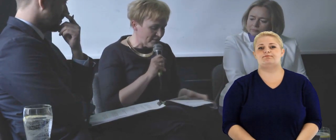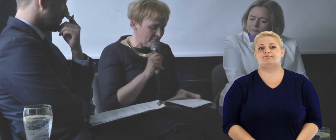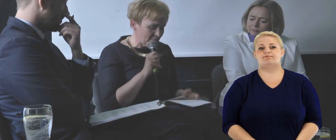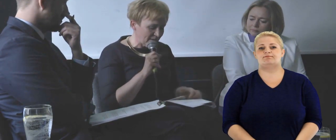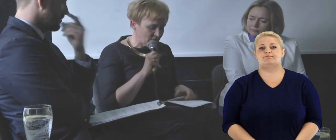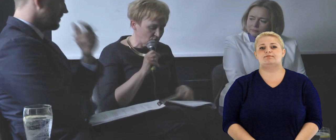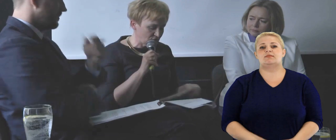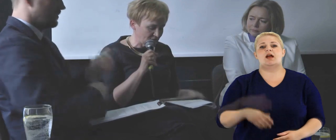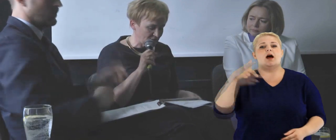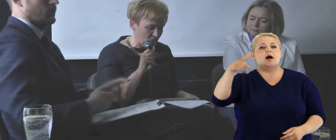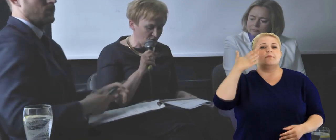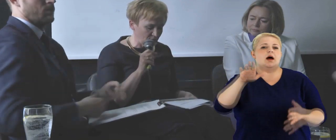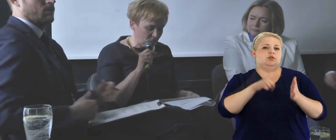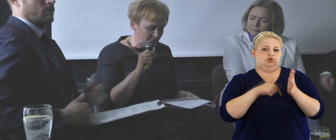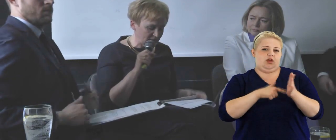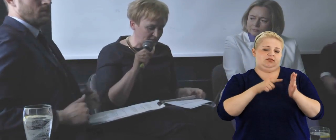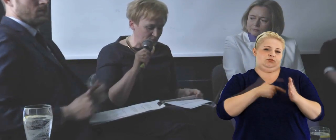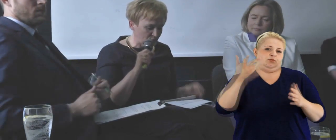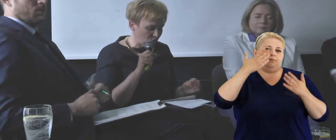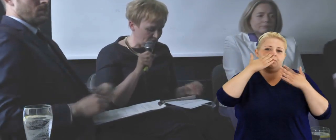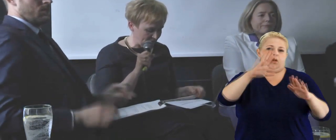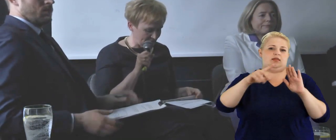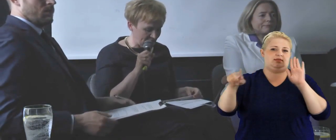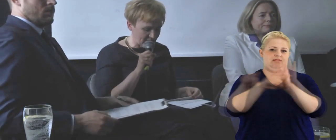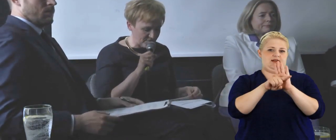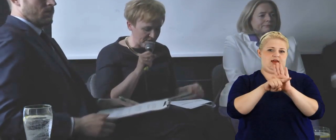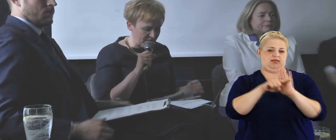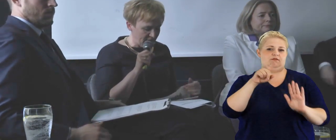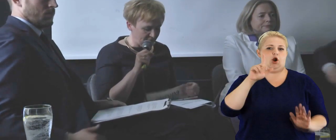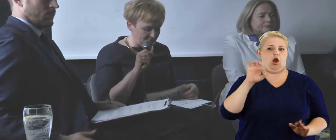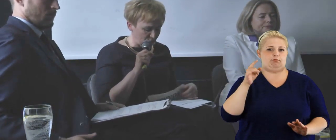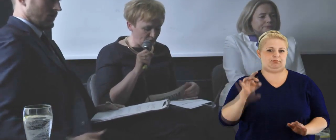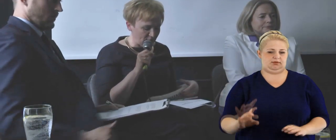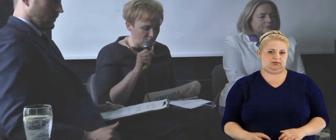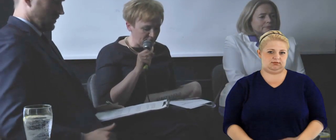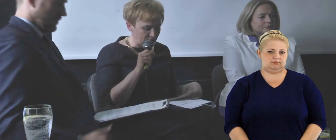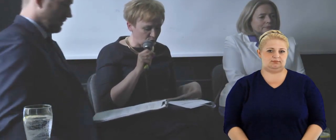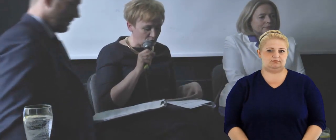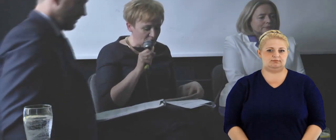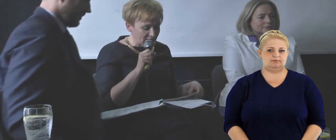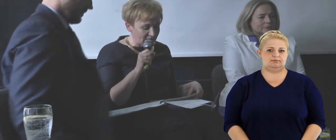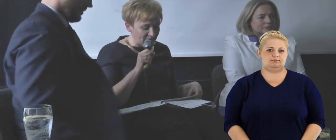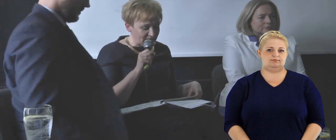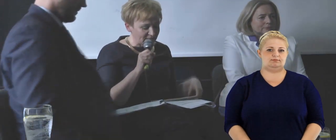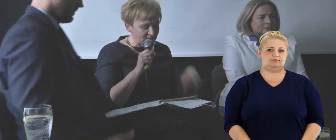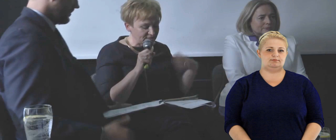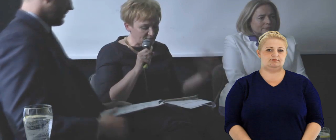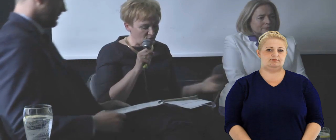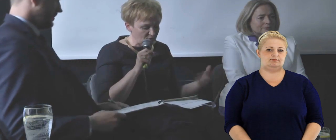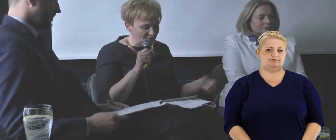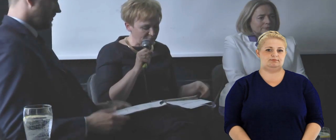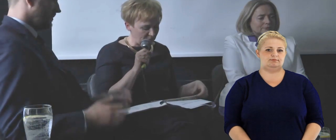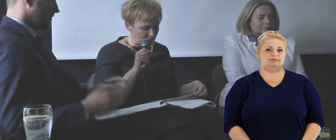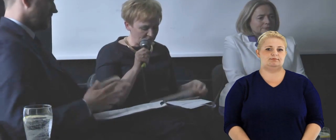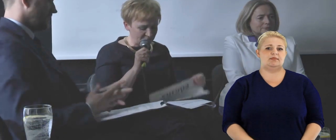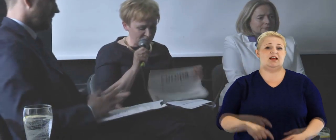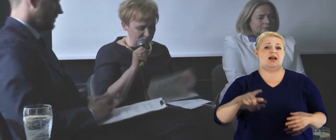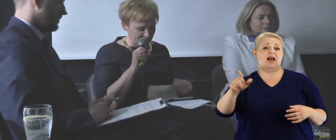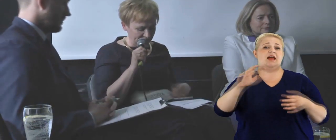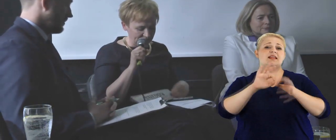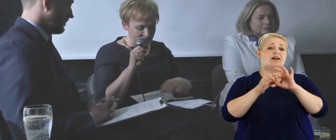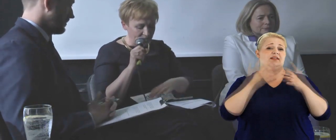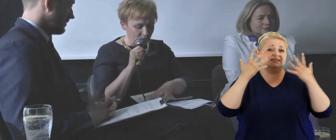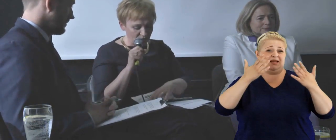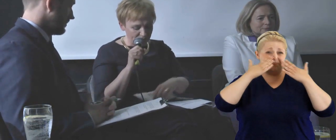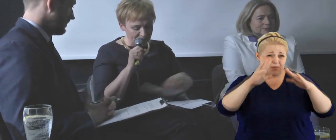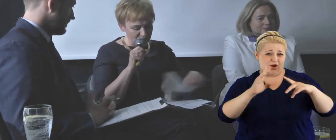one bardzo często niestety budują taki negatywny wizerunek lobbingu, nawet jeśli chcą dać pozytywny